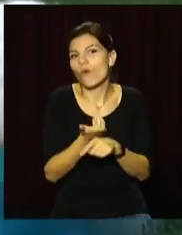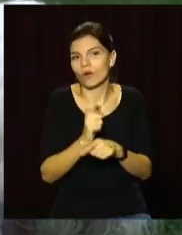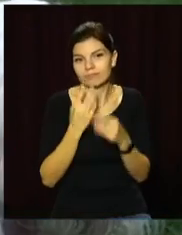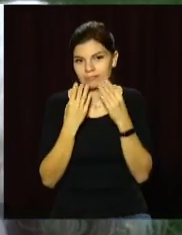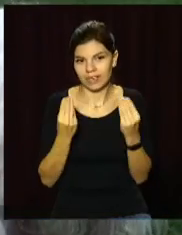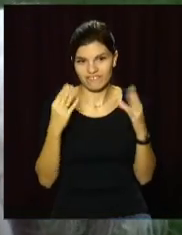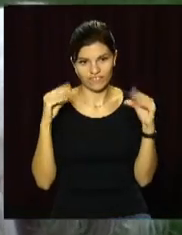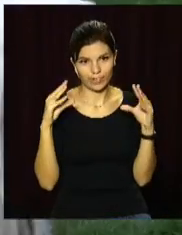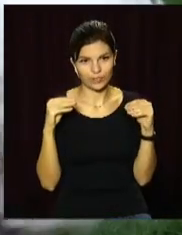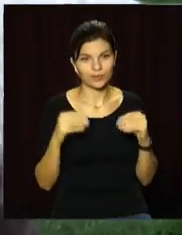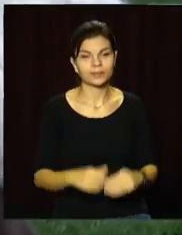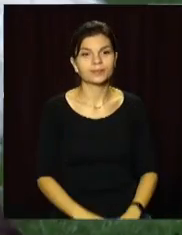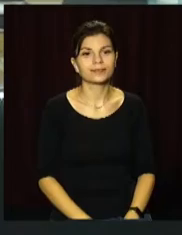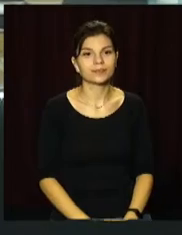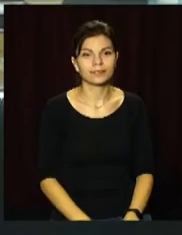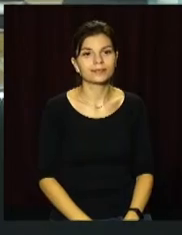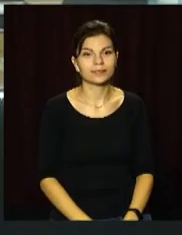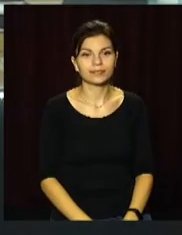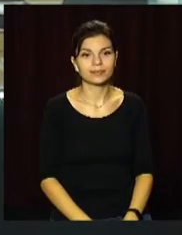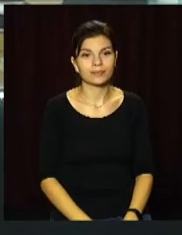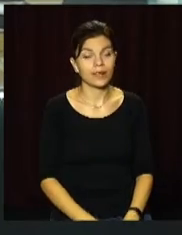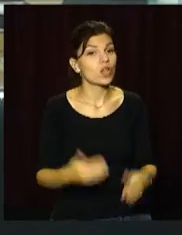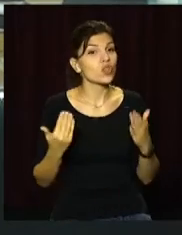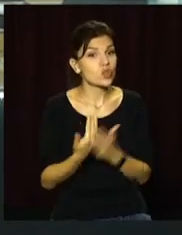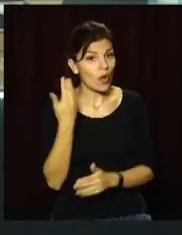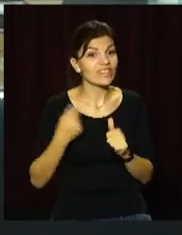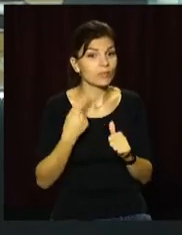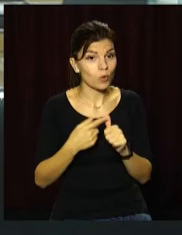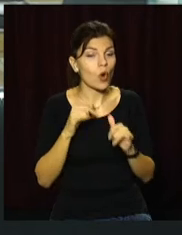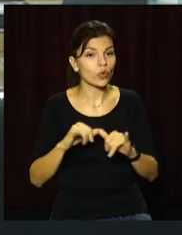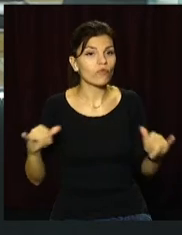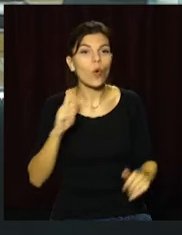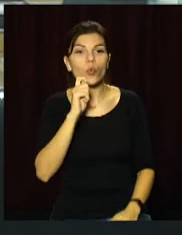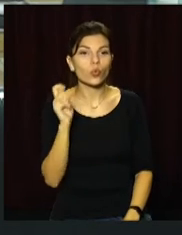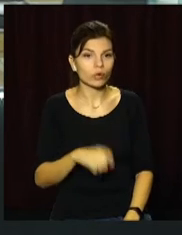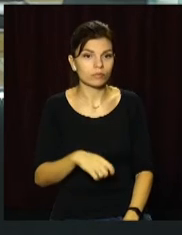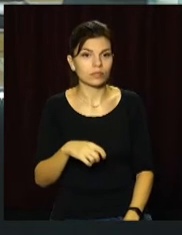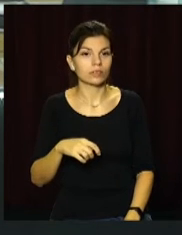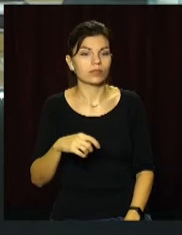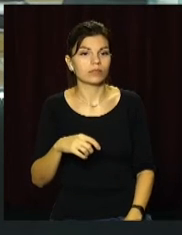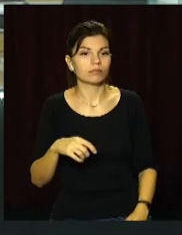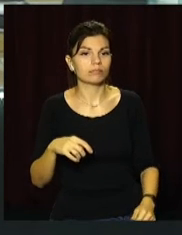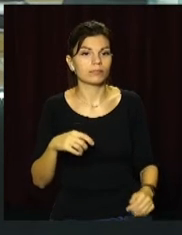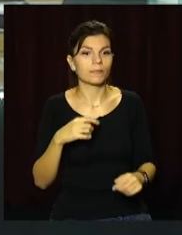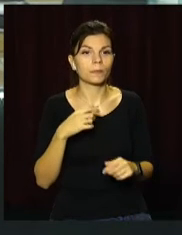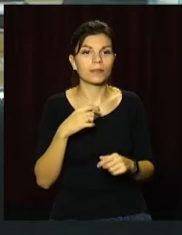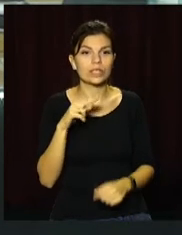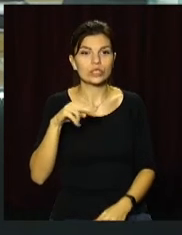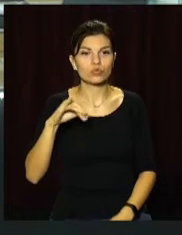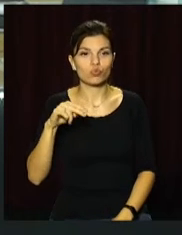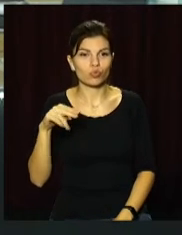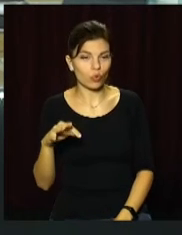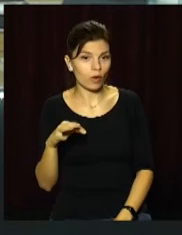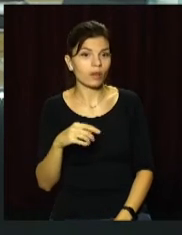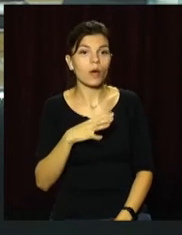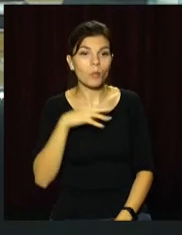буде красота вечером. Нове ім'я розвитку українського дзюдо. В Запоріжжі пройшла звітно